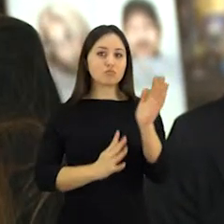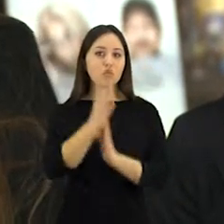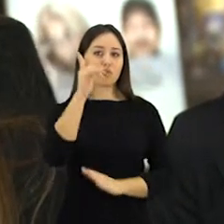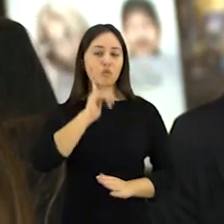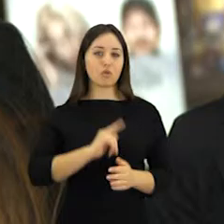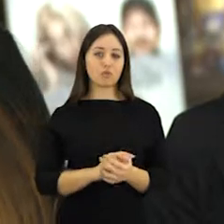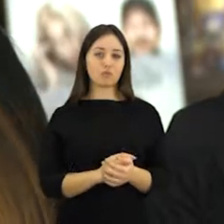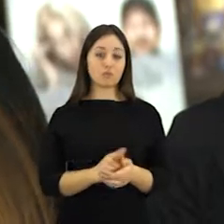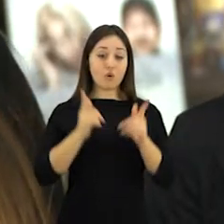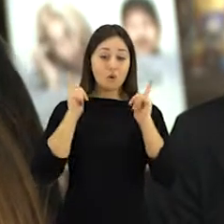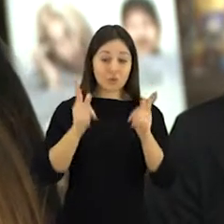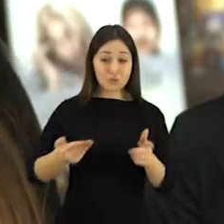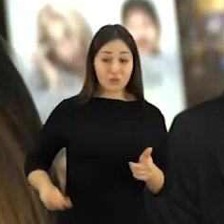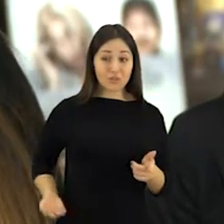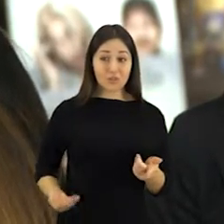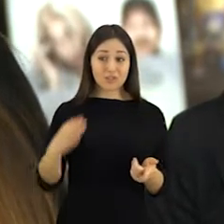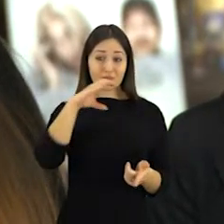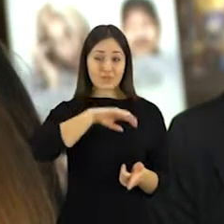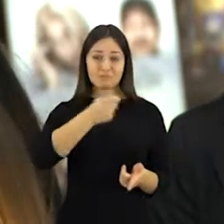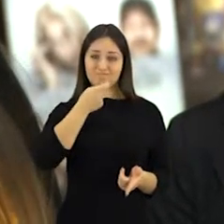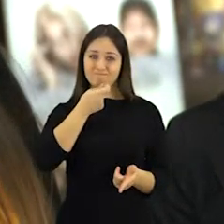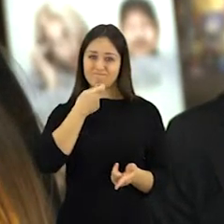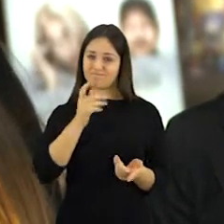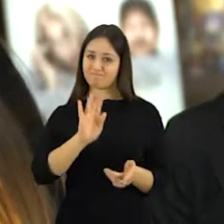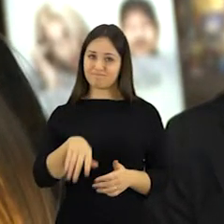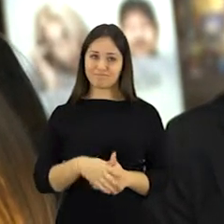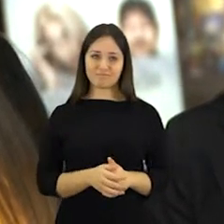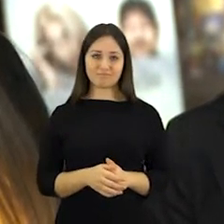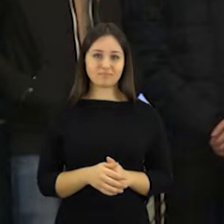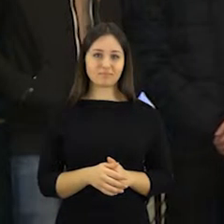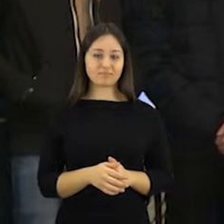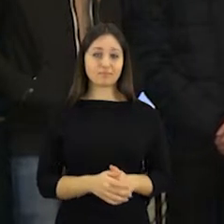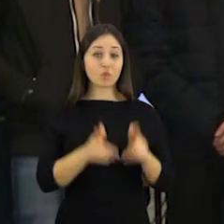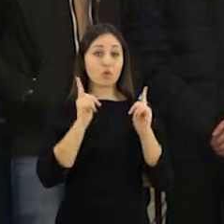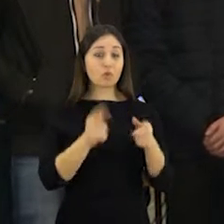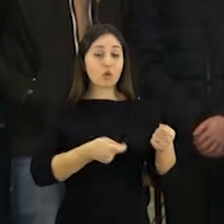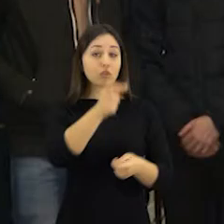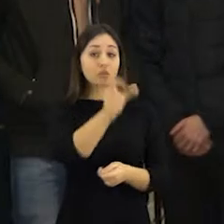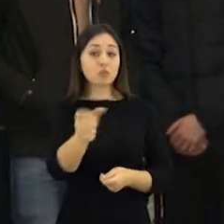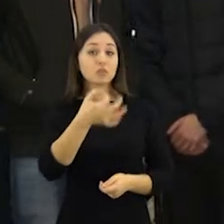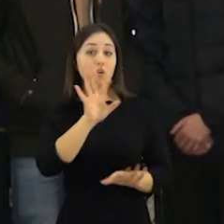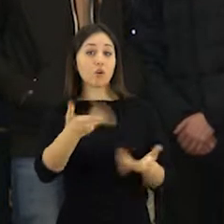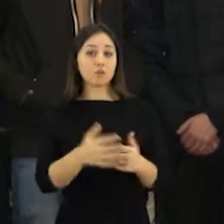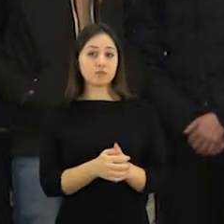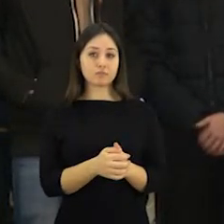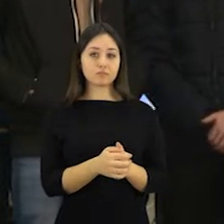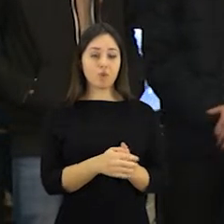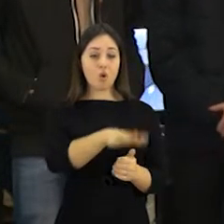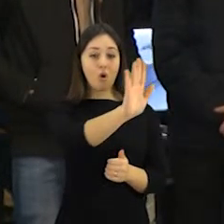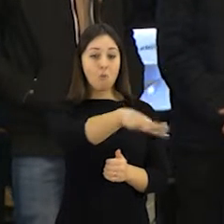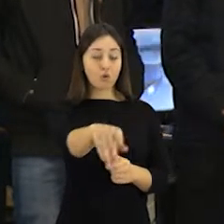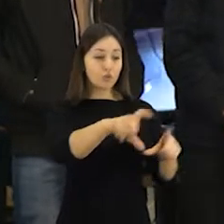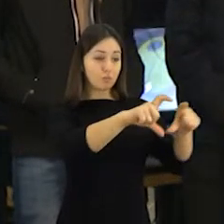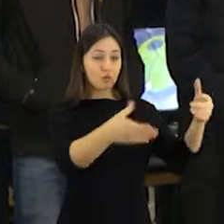ir viskas, o realiame pasaulyje, tai nemanau tiesiog, kad išgantumė. O rimti verslininkai tokių pamokų, kai mokiniams